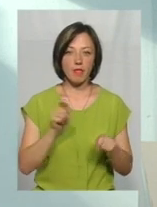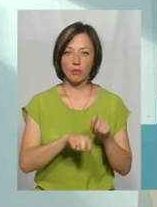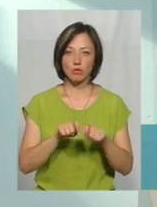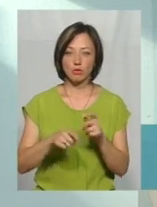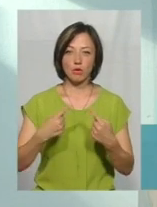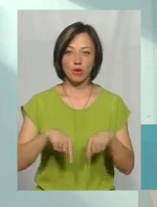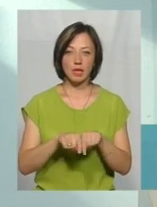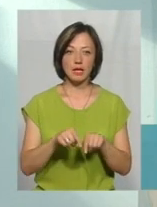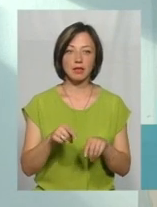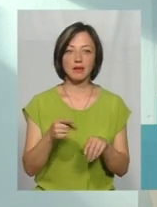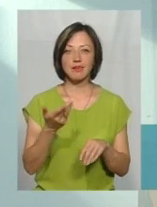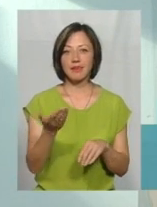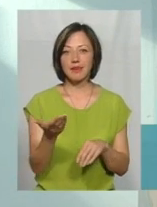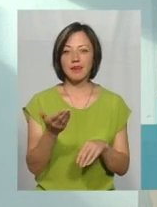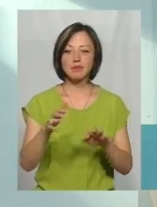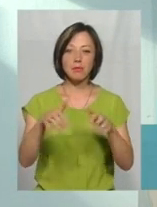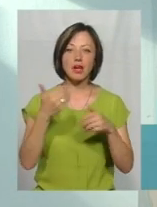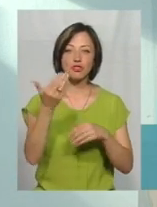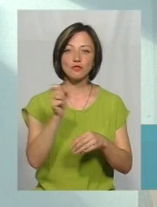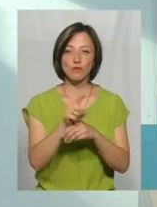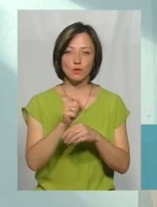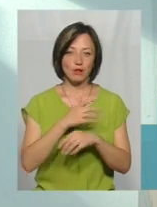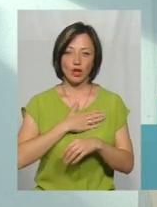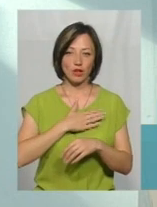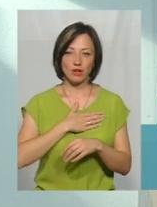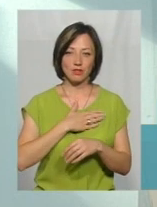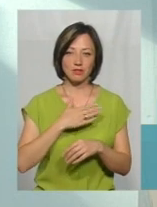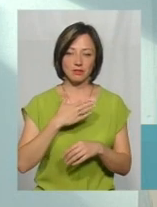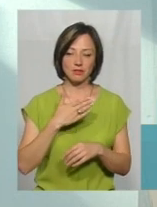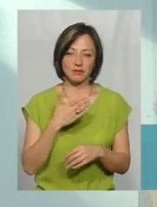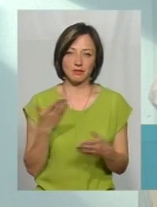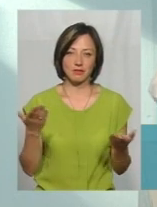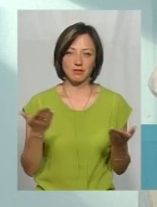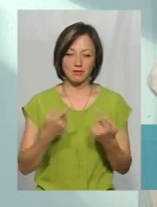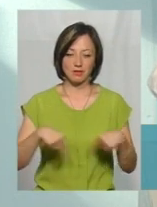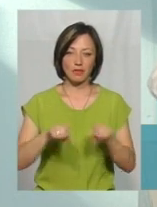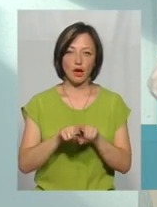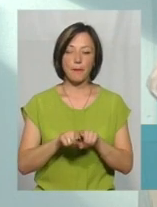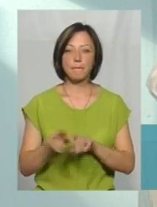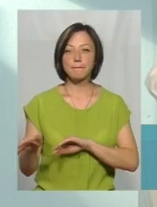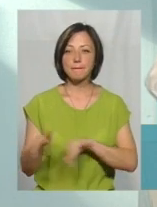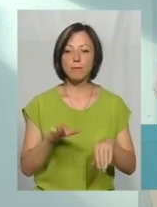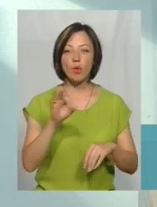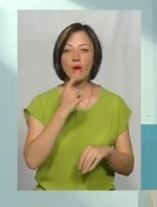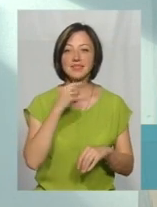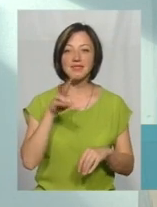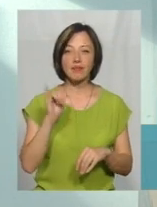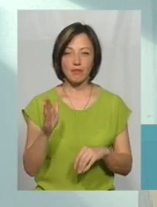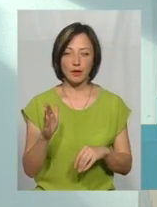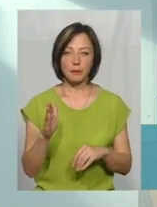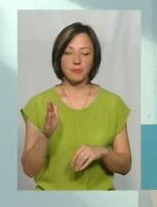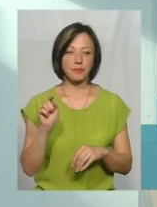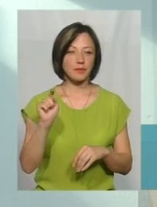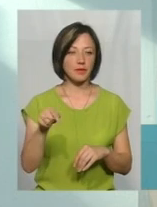І їсти чиїсь хліб, чи забирати хліб, це не є абсолютно наша парафія. Стосовно Красилова. В Красилові